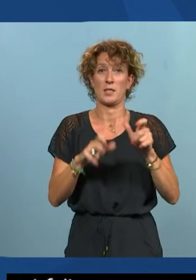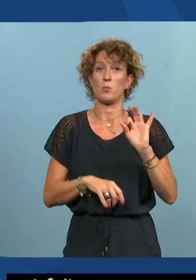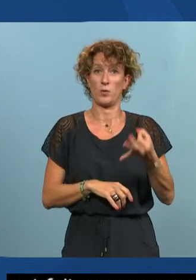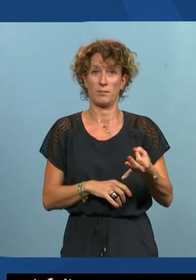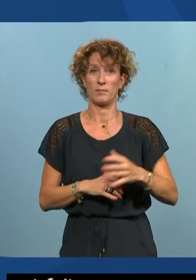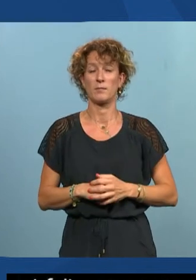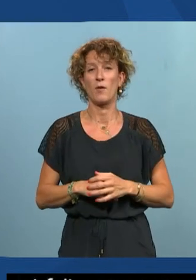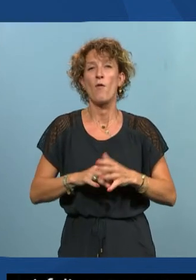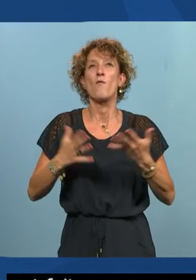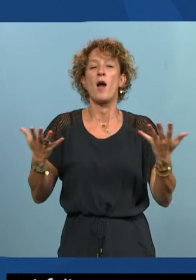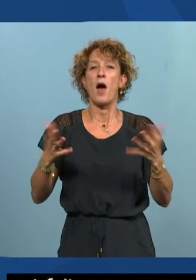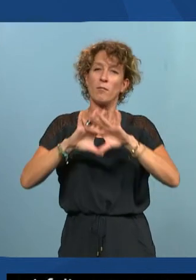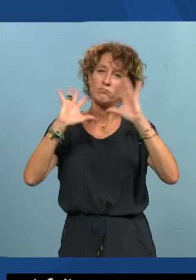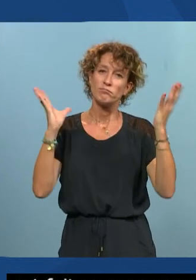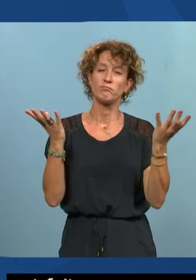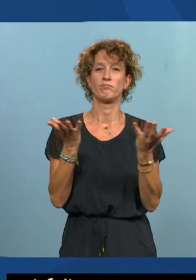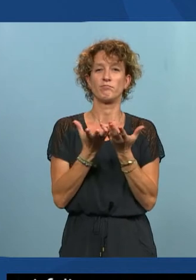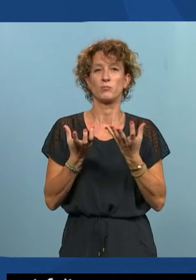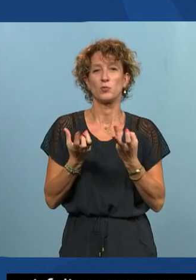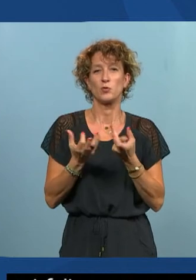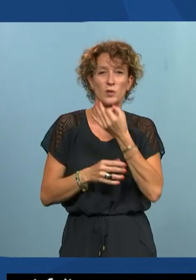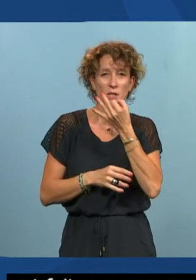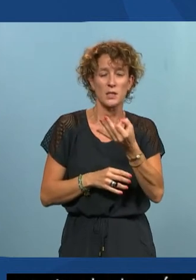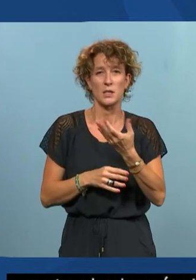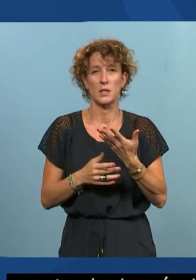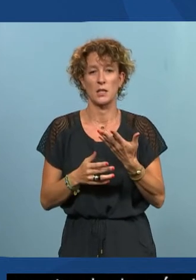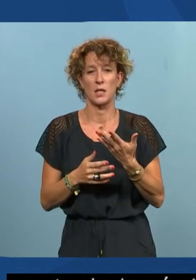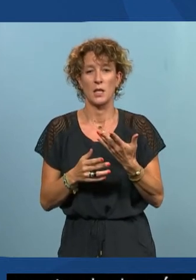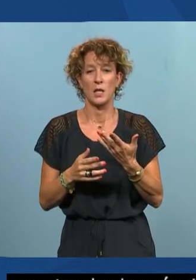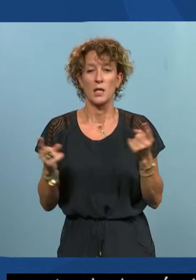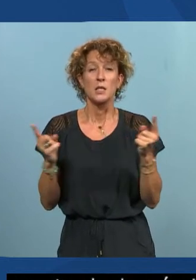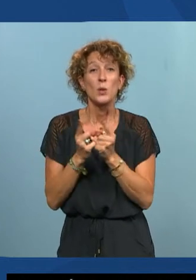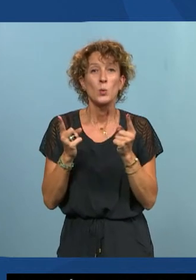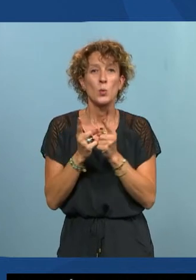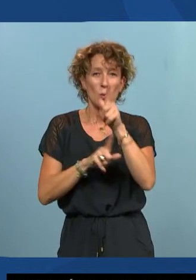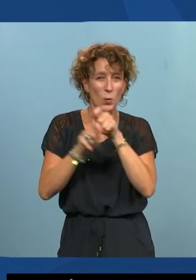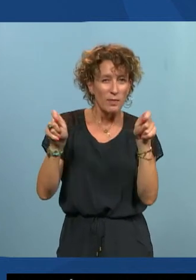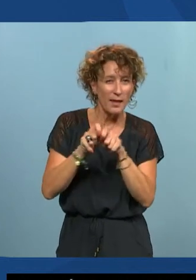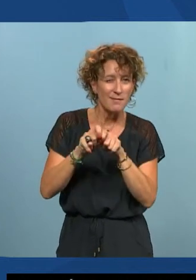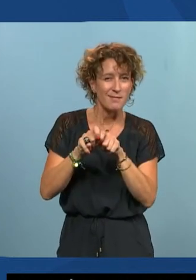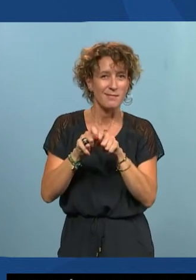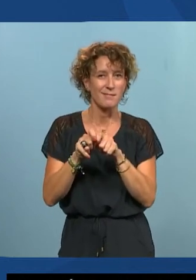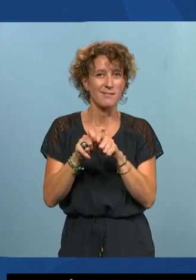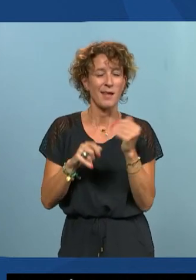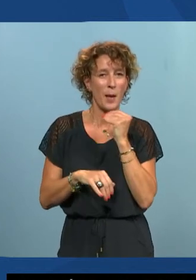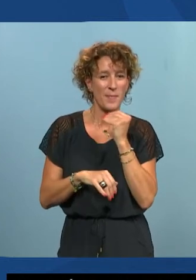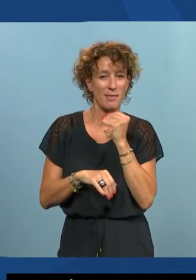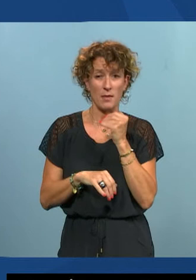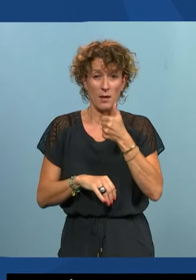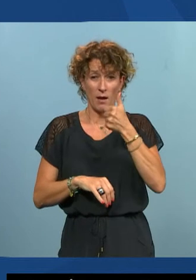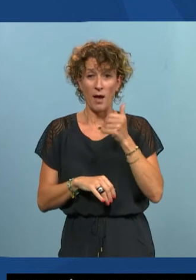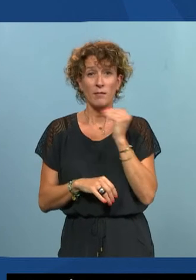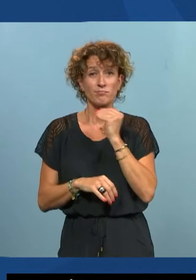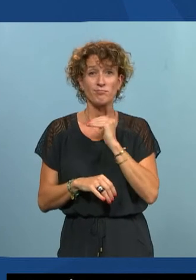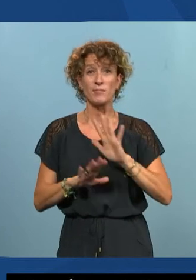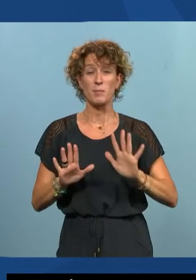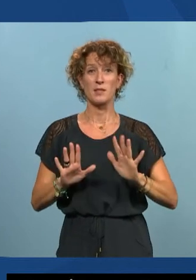voilà un petit peu ce que je pouvais en dire quelques tests rapides à faire du coup un test qui est très facile à faire et